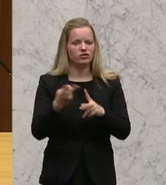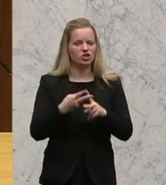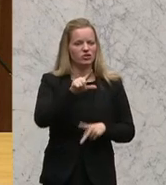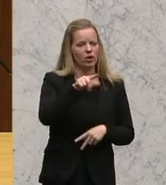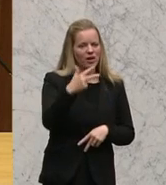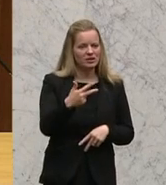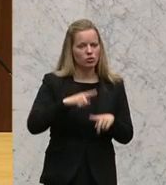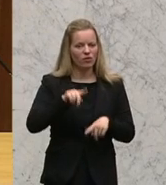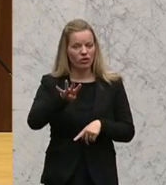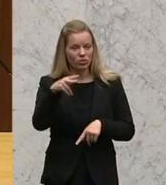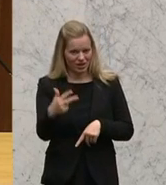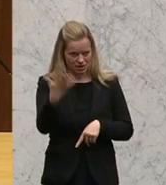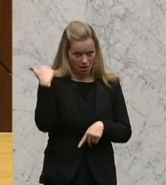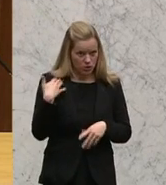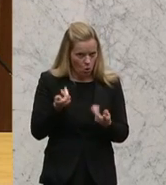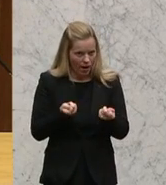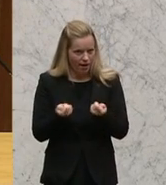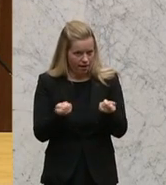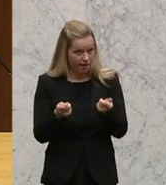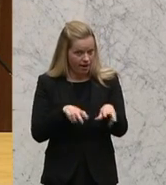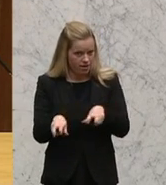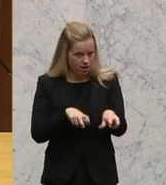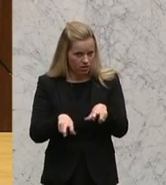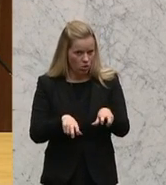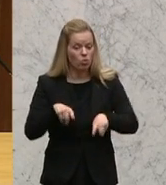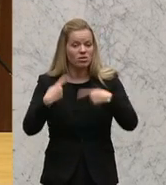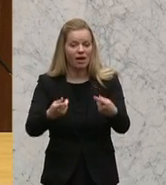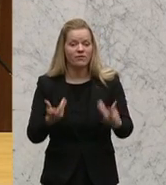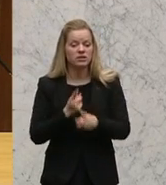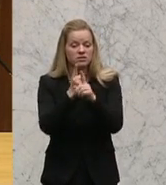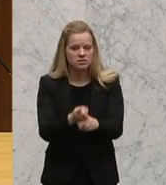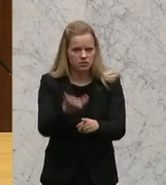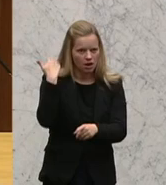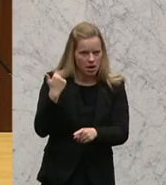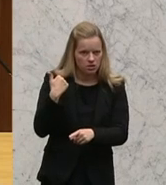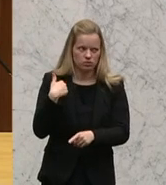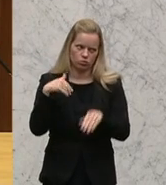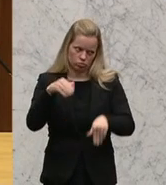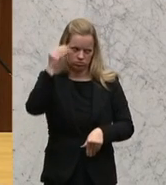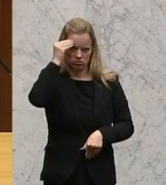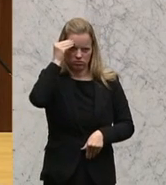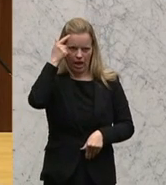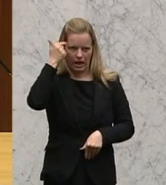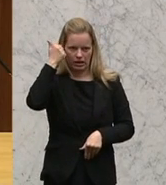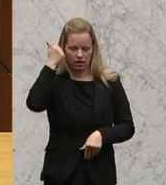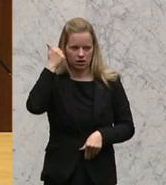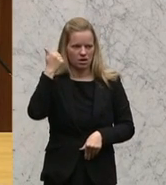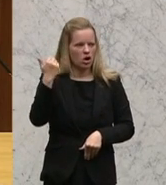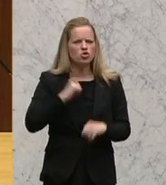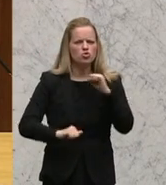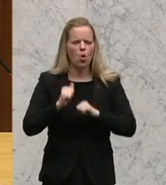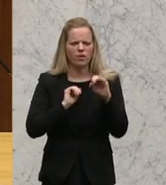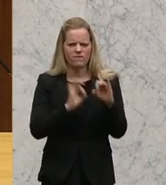und was danach auf uns zugekommen ist. Das sollte Ihnen eigentlich noch in entsprechender Erinnerung sein. Das heißt, es sollte Ihnen klar sein, dass es mittels Notverordnungen nie